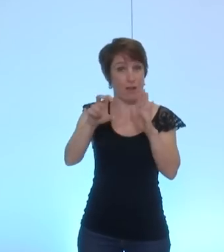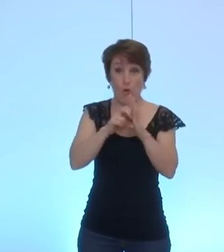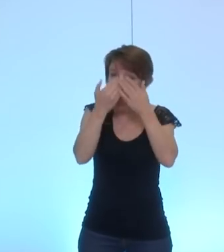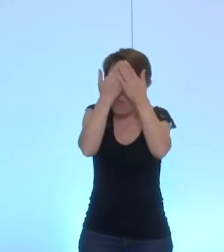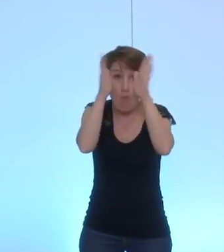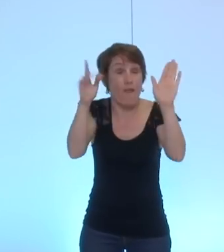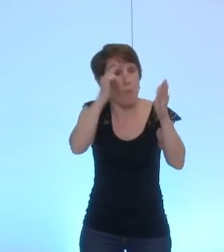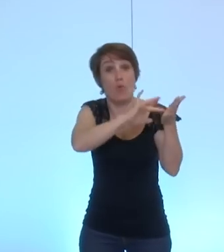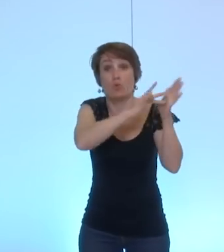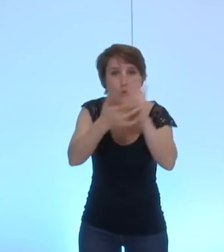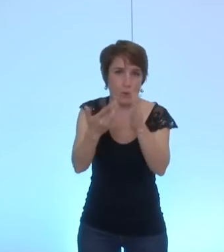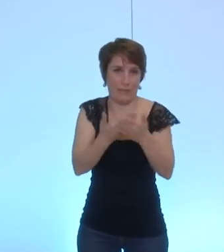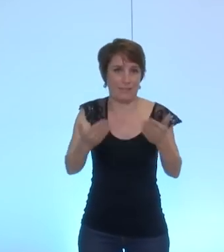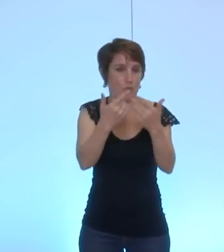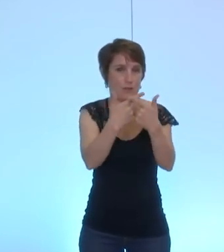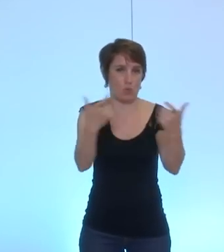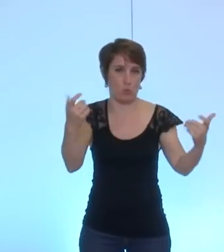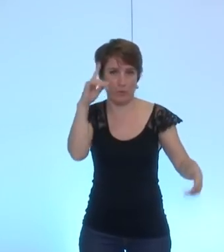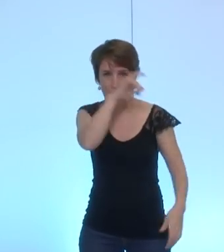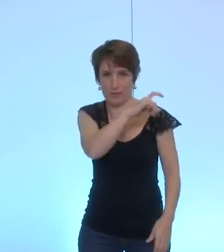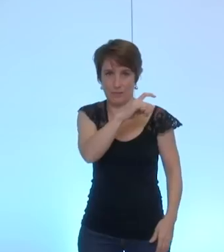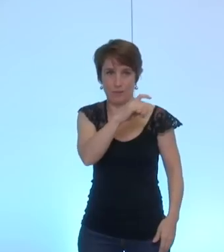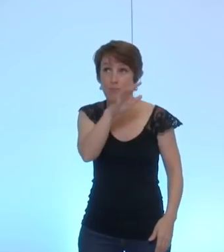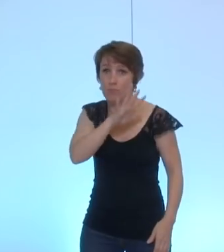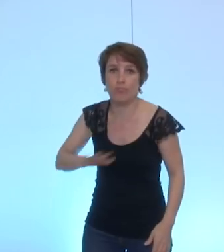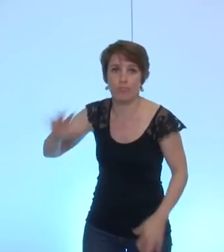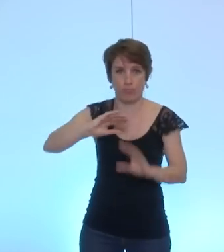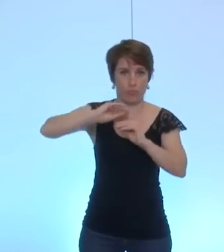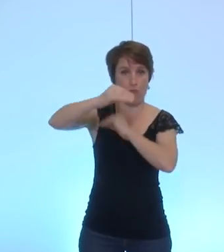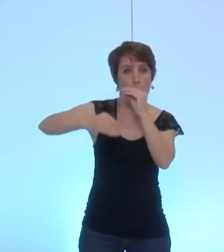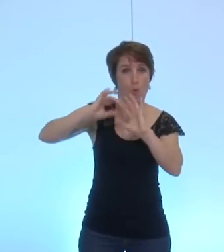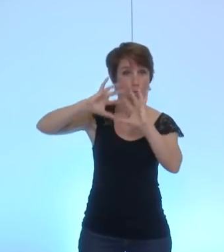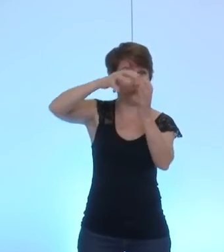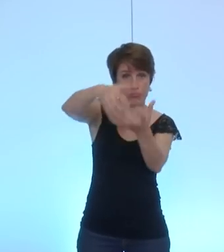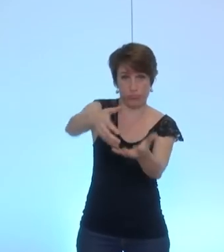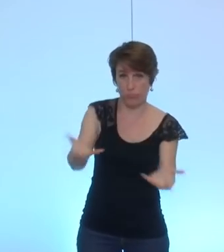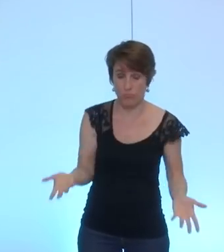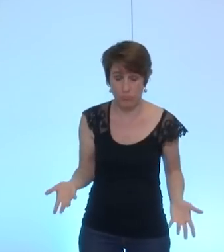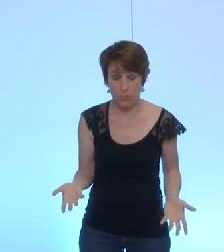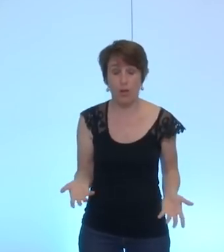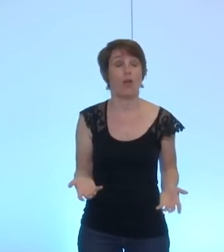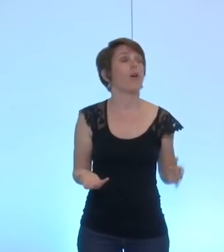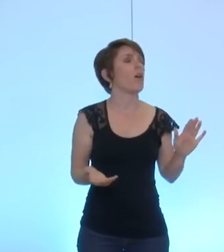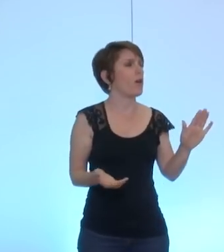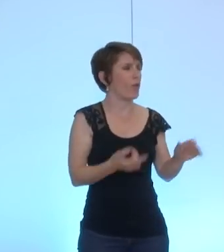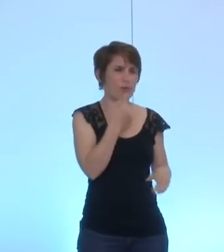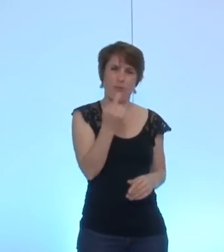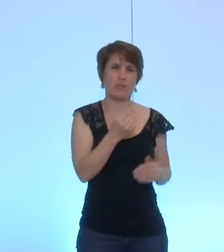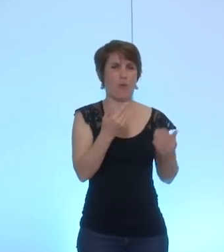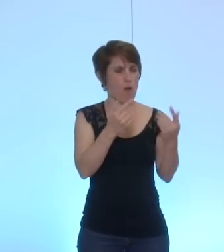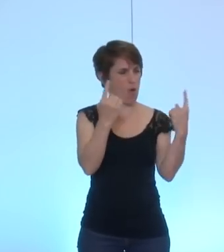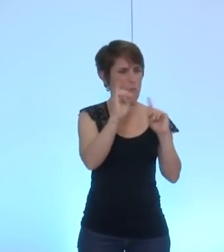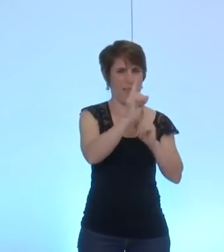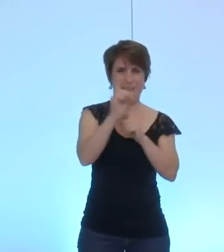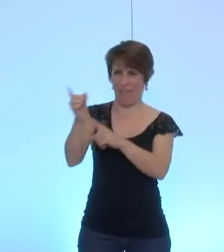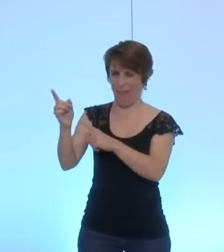situations difficiles dans la région enfin qu'est-ce que cela veut dire mettre les conflits au même niveau que faut-il en